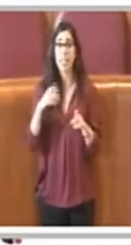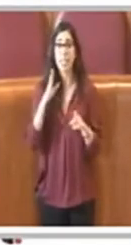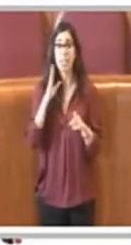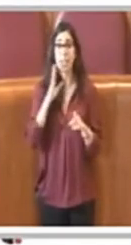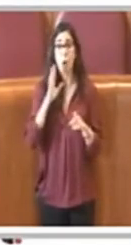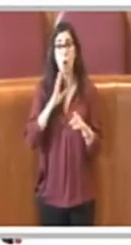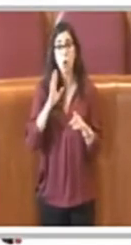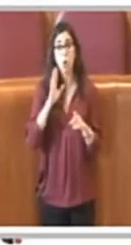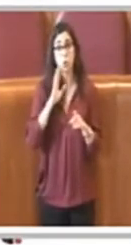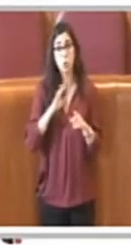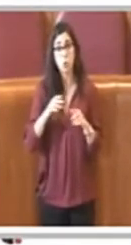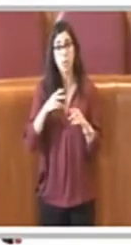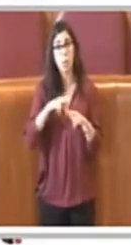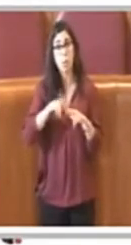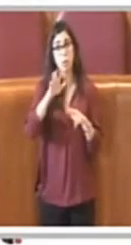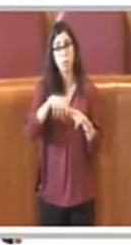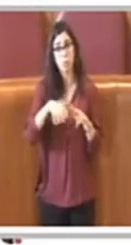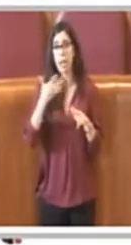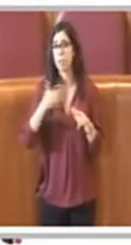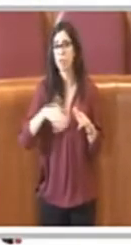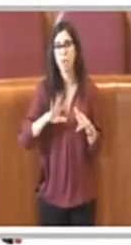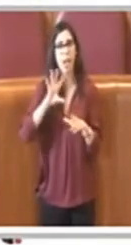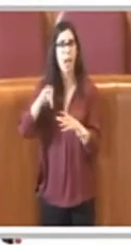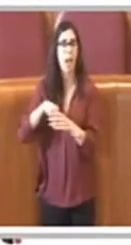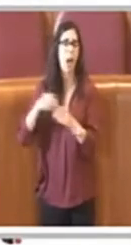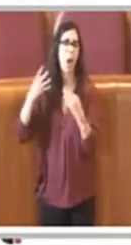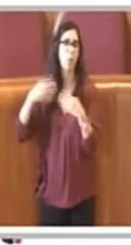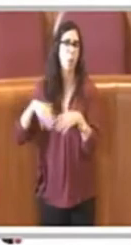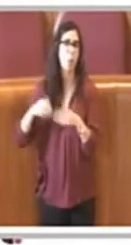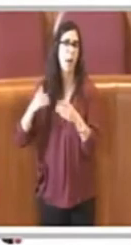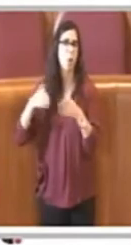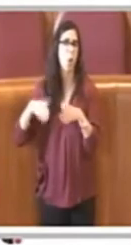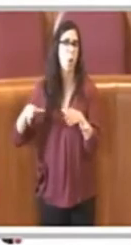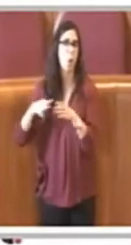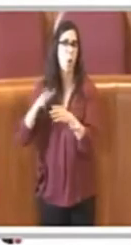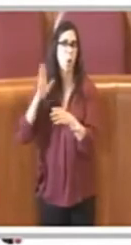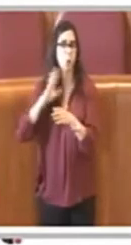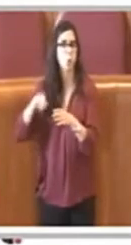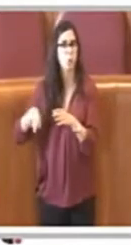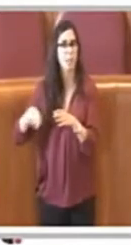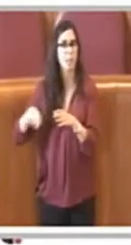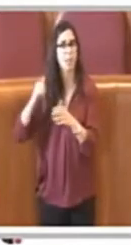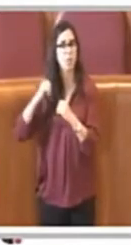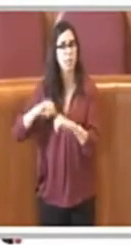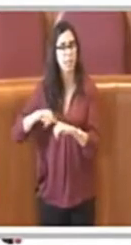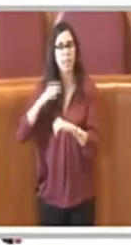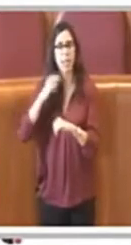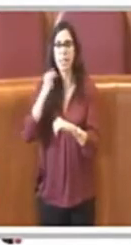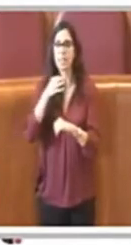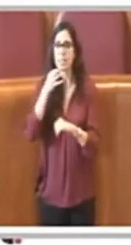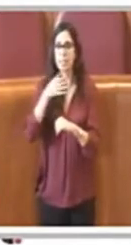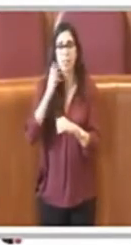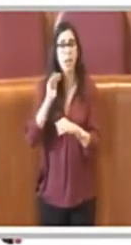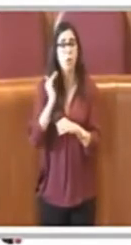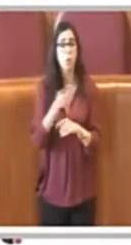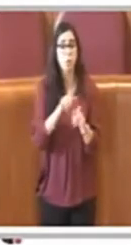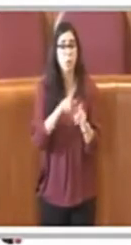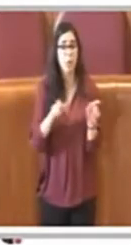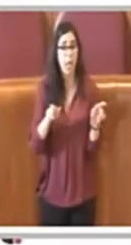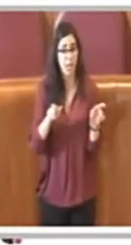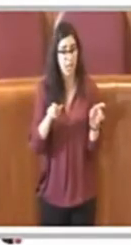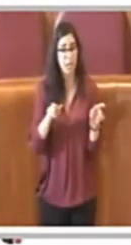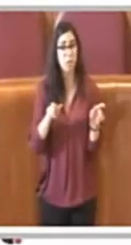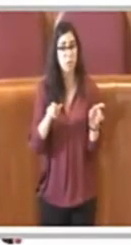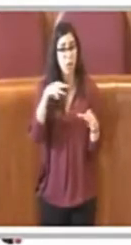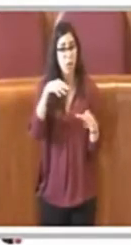di diritto in consulta cittadina e quindi di fatto tutti i soggetti previsti nell'assemblea delle consulte municipali hanno diritto ad